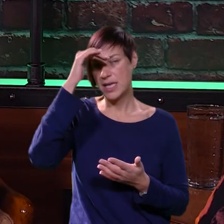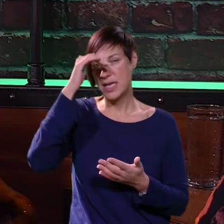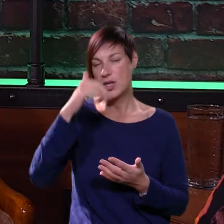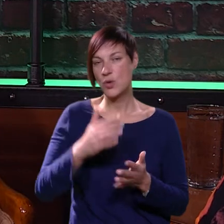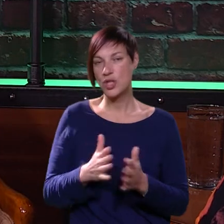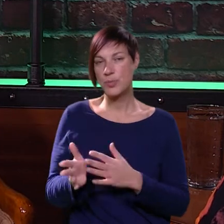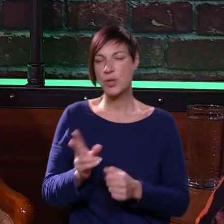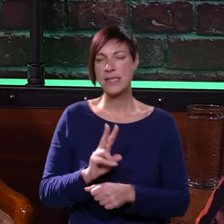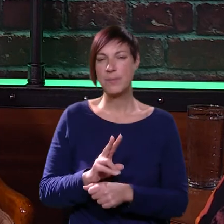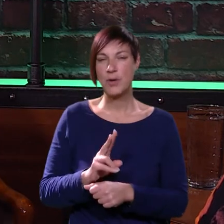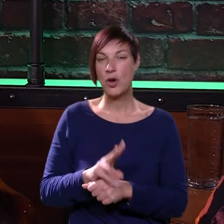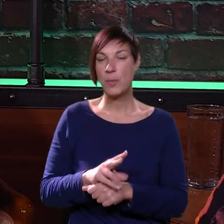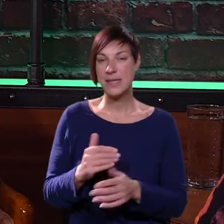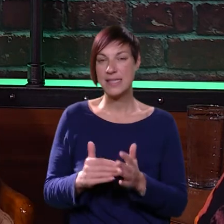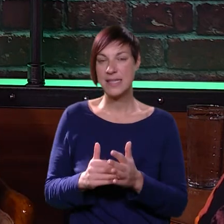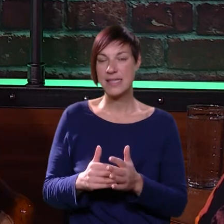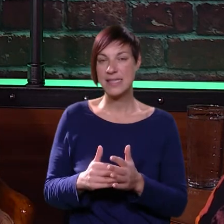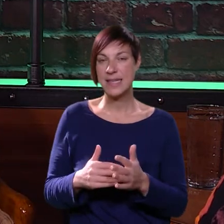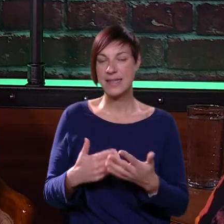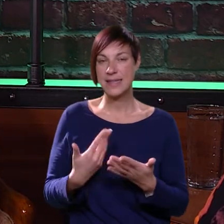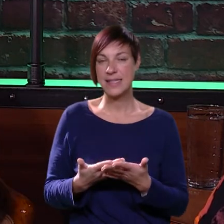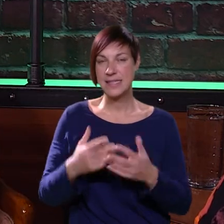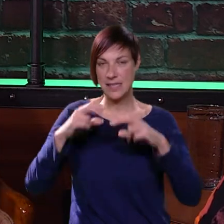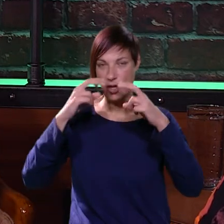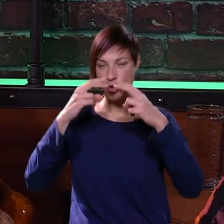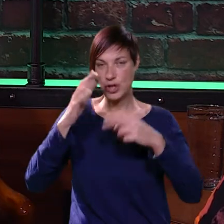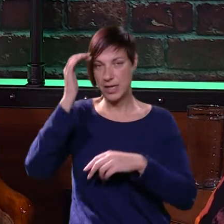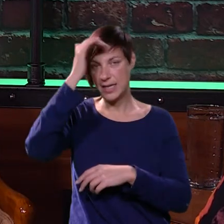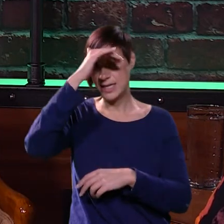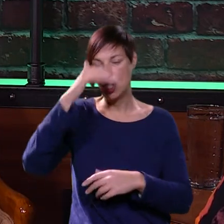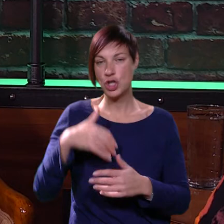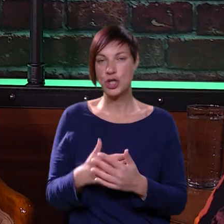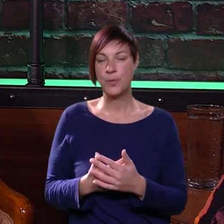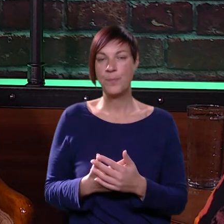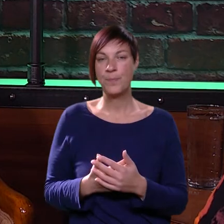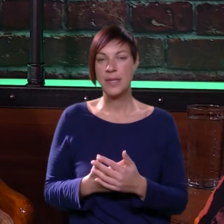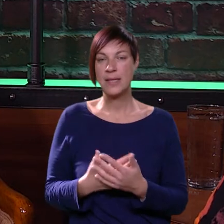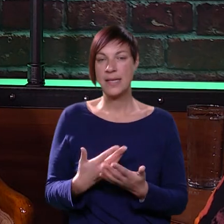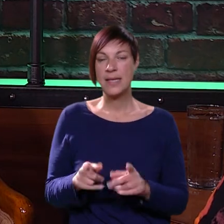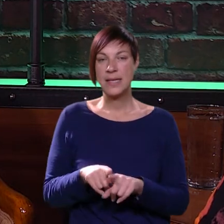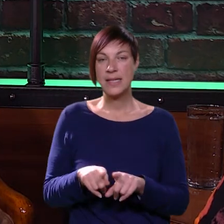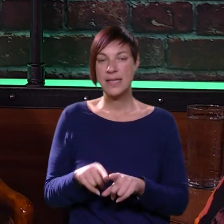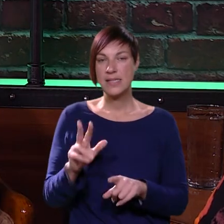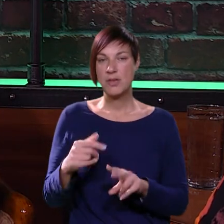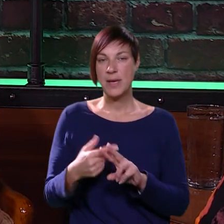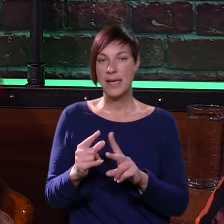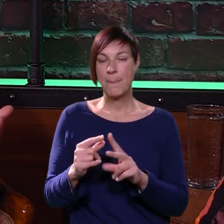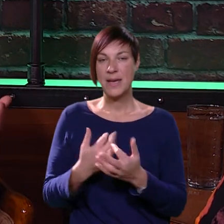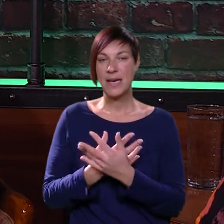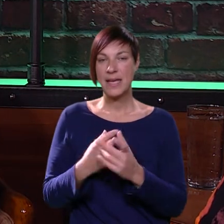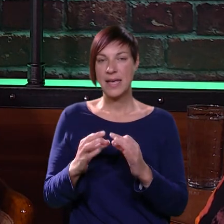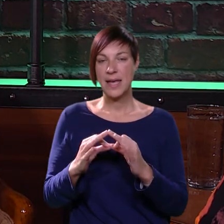onako, posebno opasna, zato se treba da izapravi, kontrolira i noć u to. I također ima